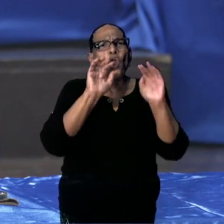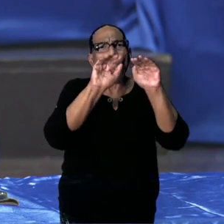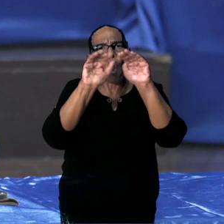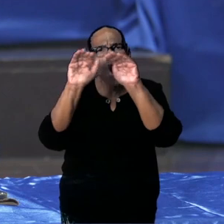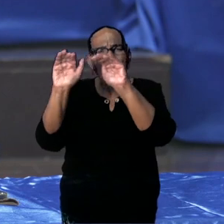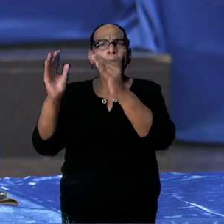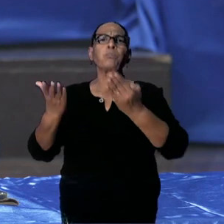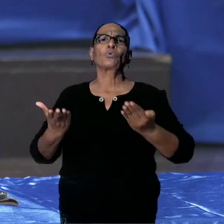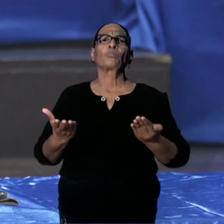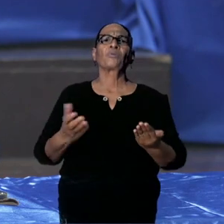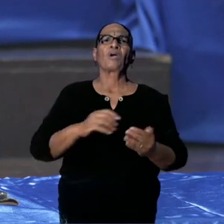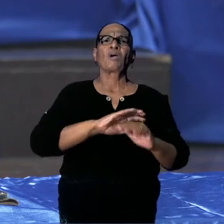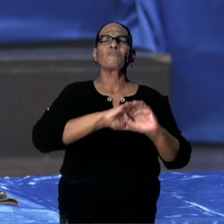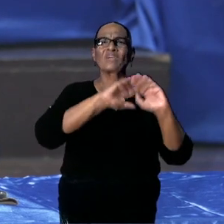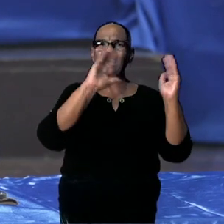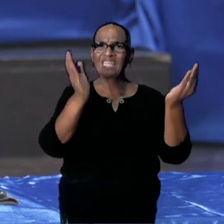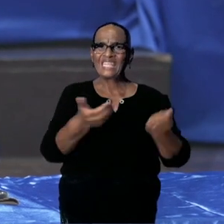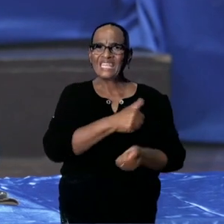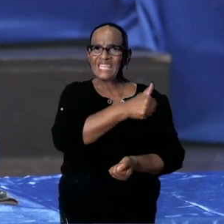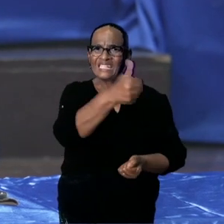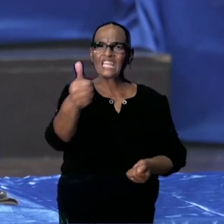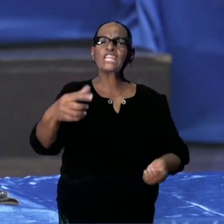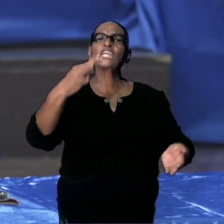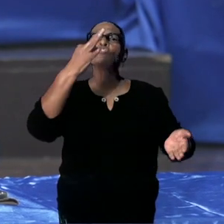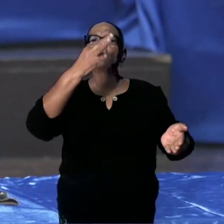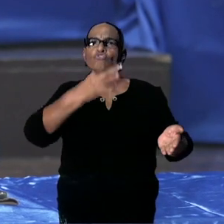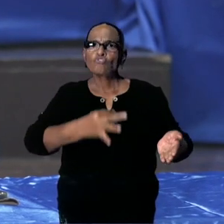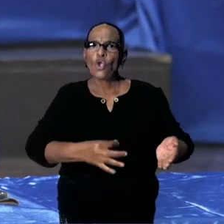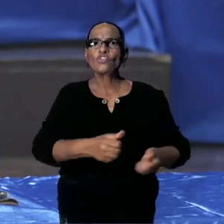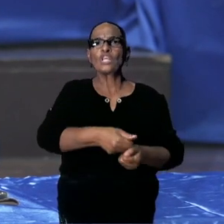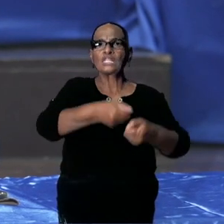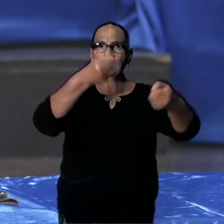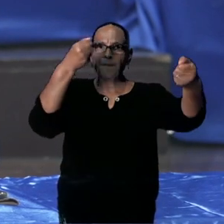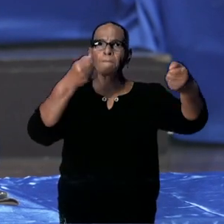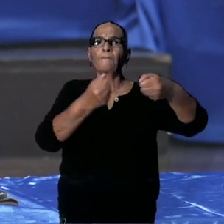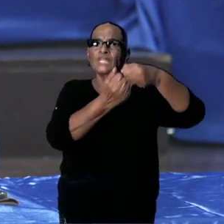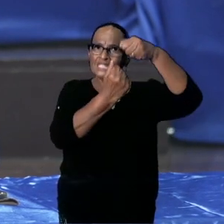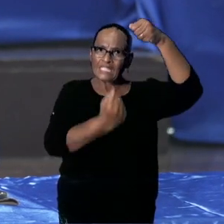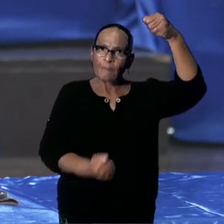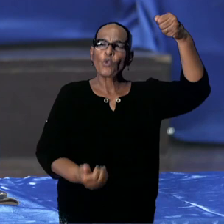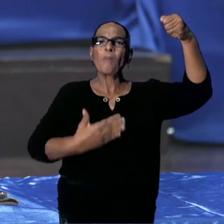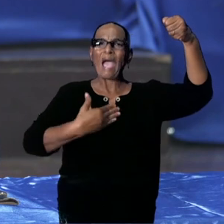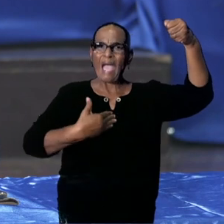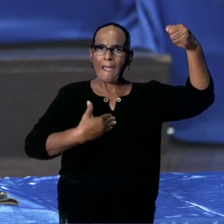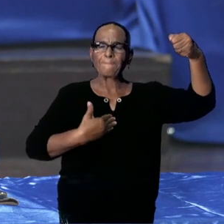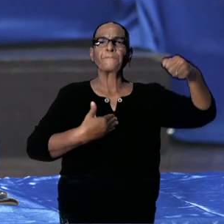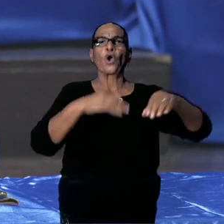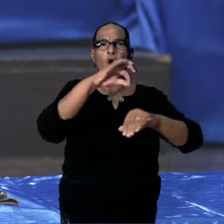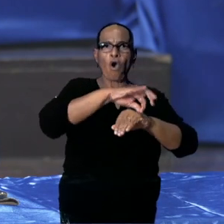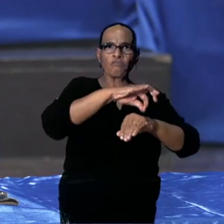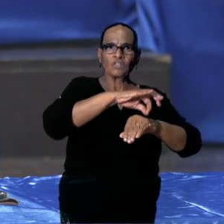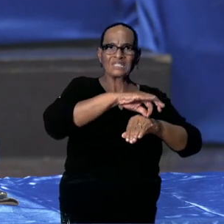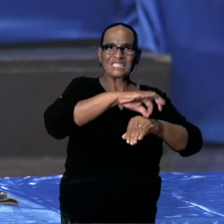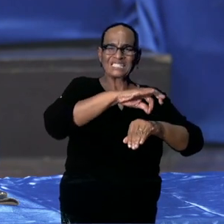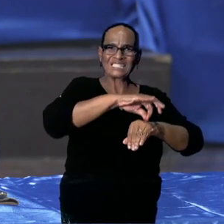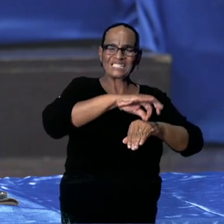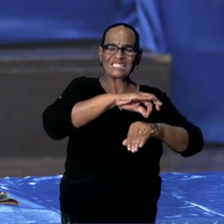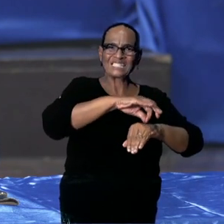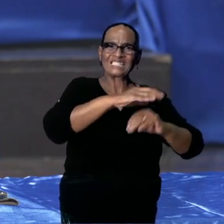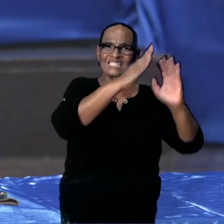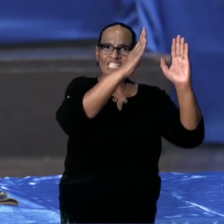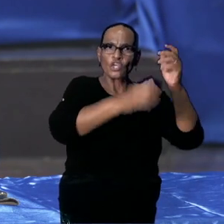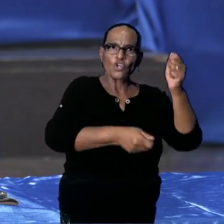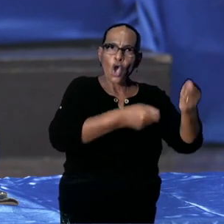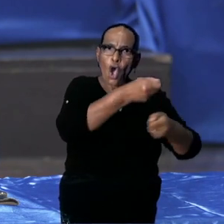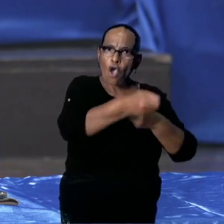alle personen die thuis zitten, met een diploma of een ervaring hebben in de zorg, affiniteit, om zich aan te melden bij de